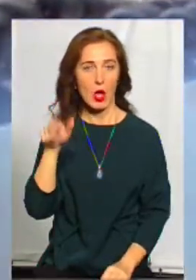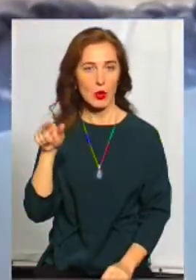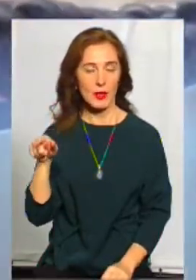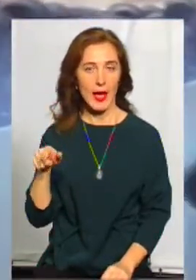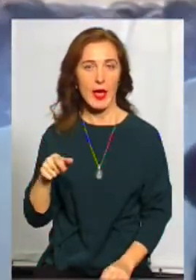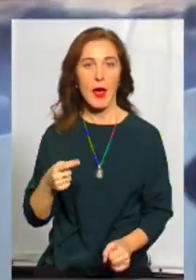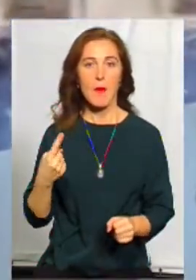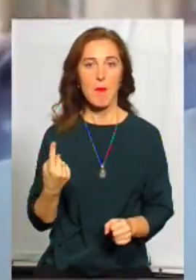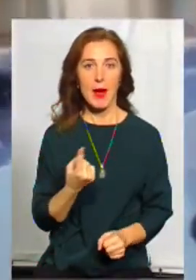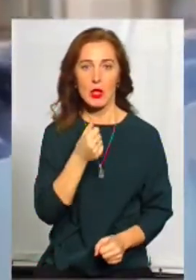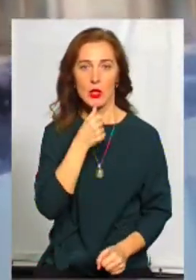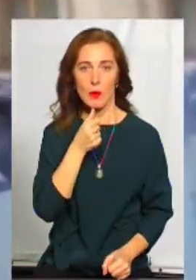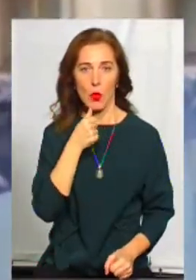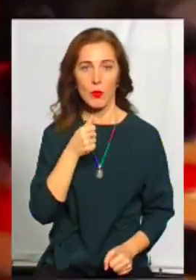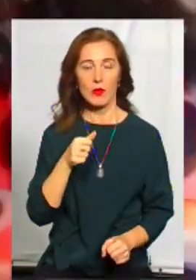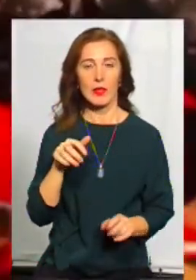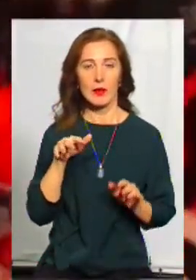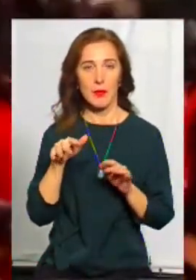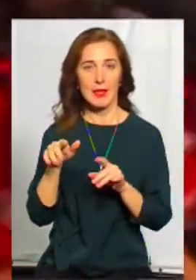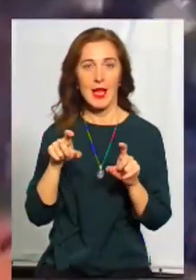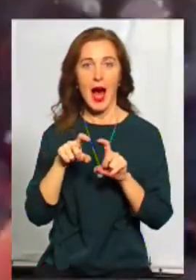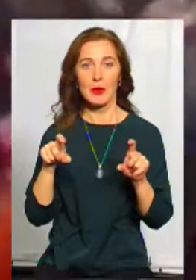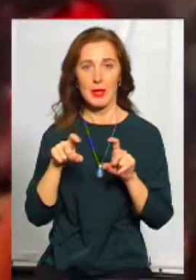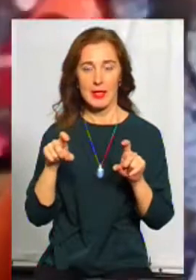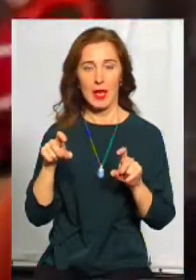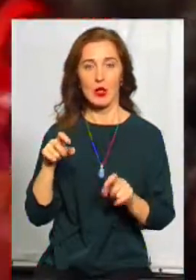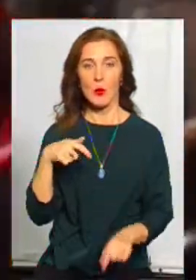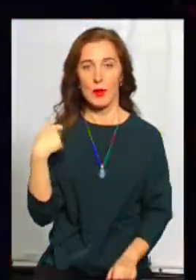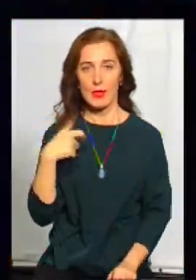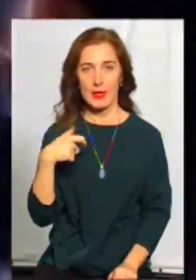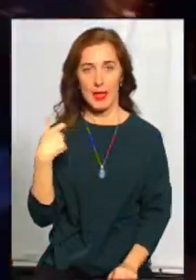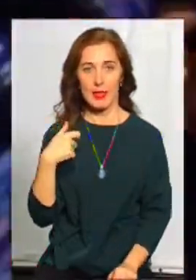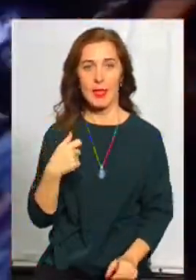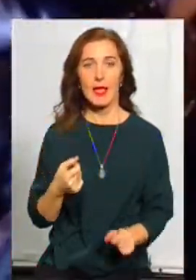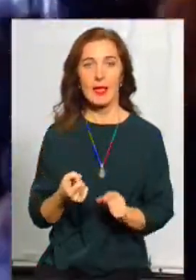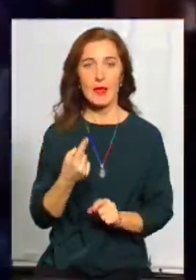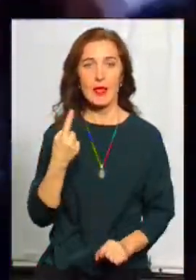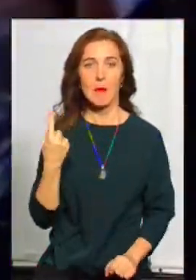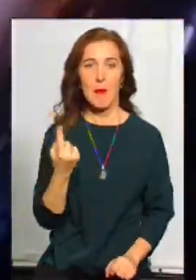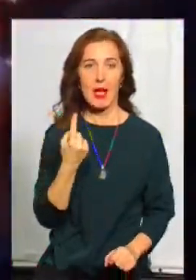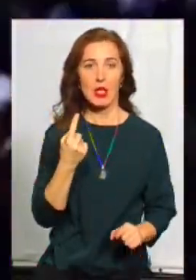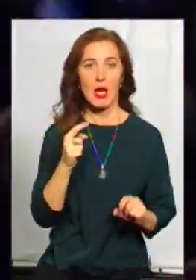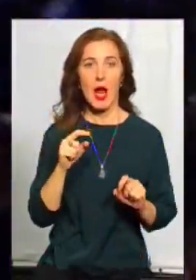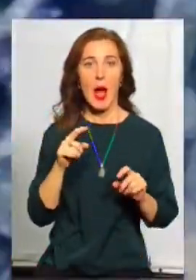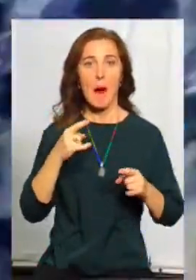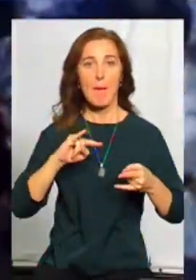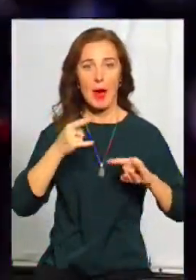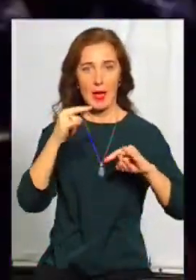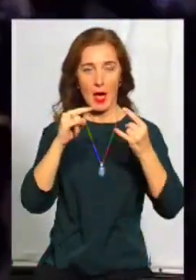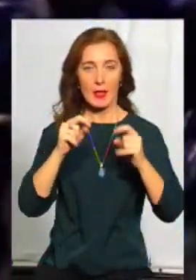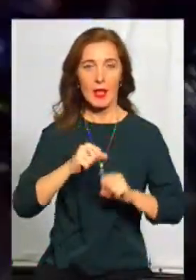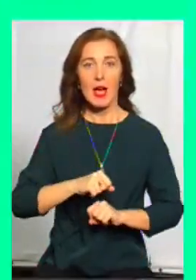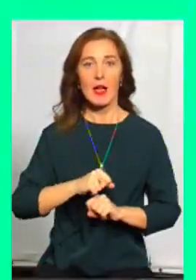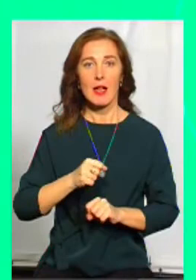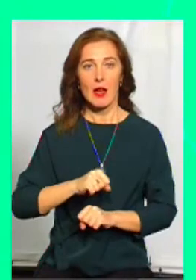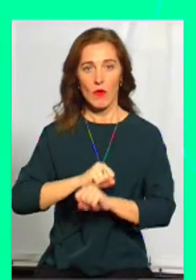штурмувати адміністрацію президента. А за тиждень у Києві відбувся марш мільйонів і з'явилися перші барикади. Революція гідності почалася.